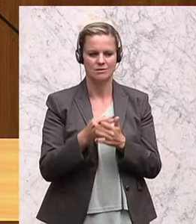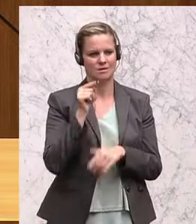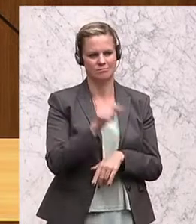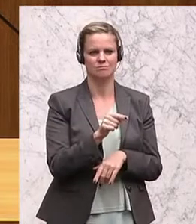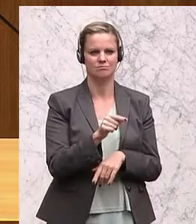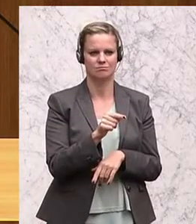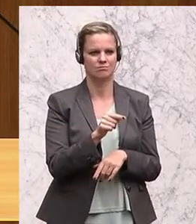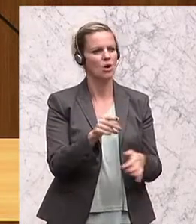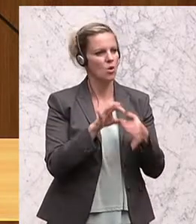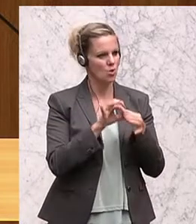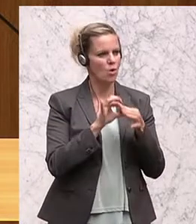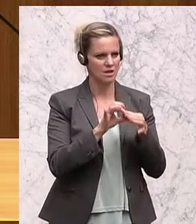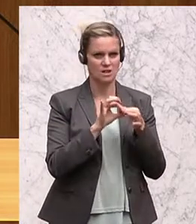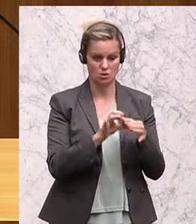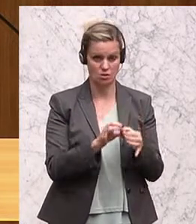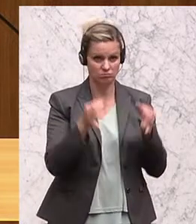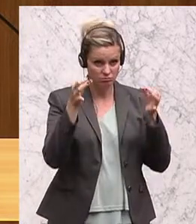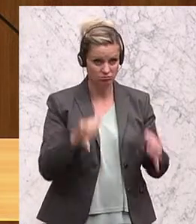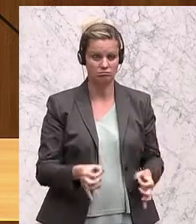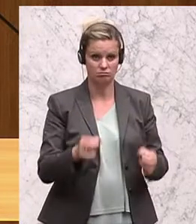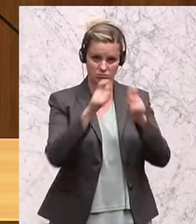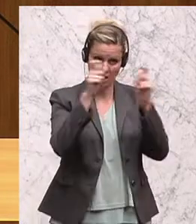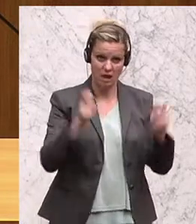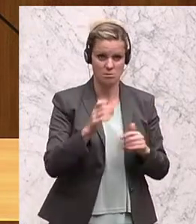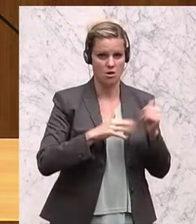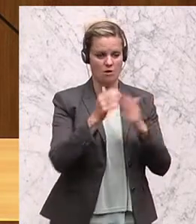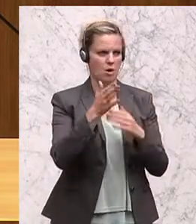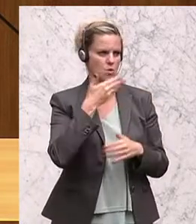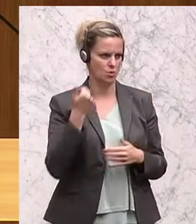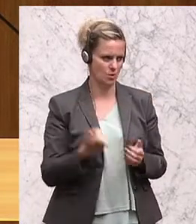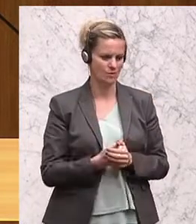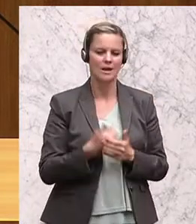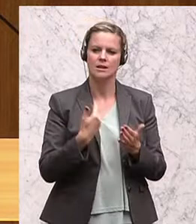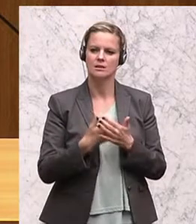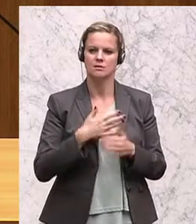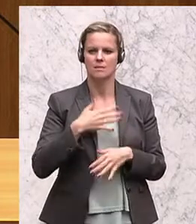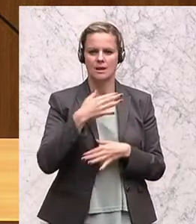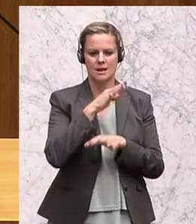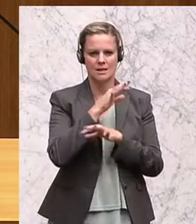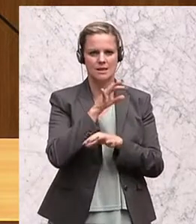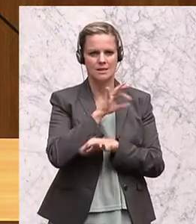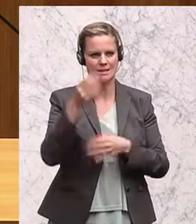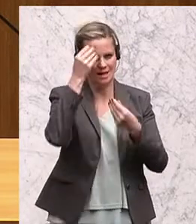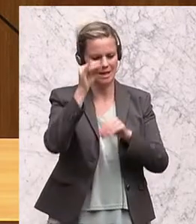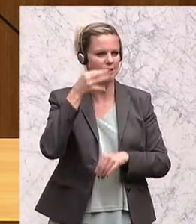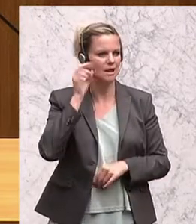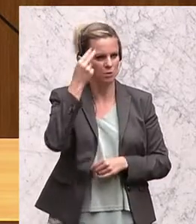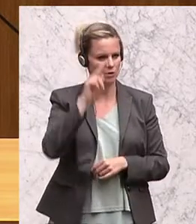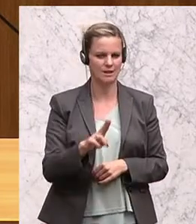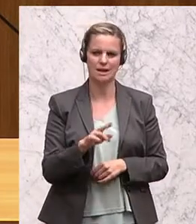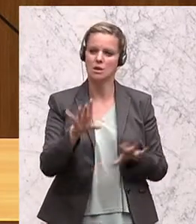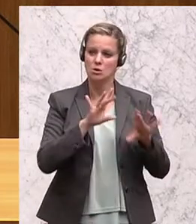von dieser Koalition auch nicht ausreichend geschaffen worden. Meine sehr geehrten Damen und Herren, Beschäftigung ist wichtig